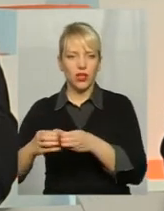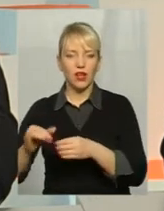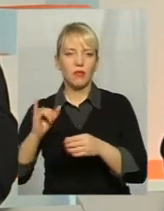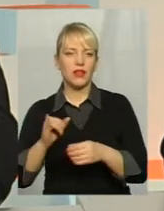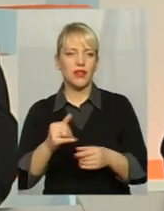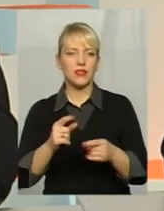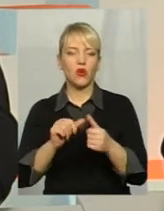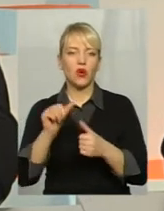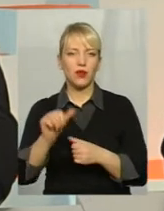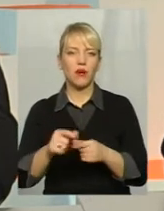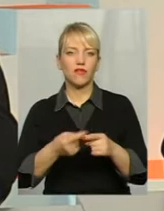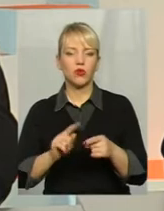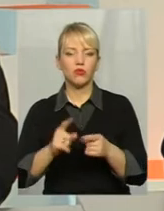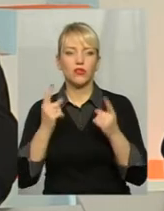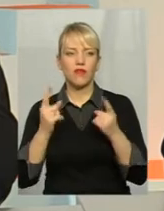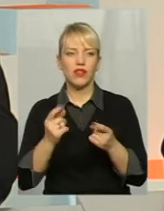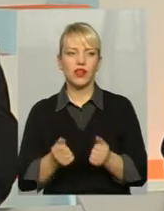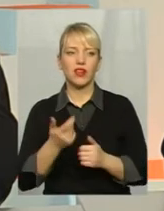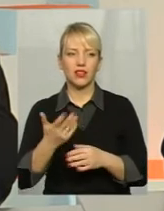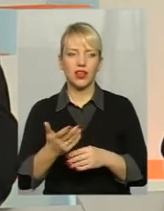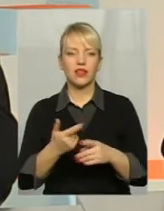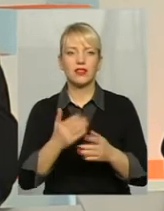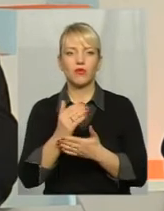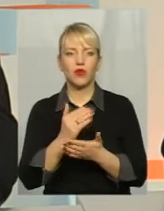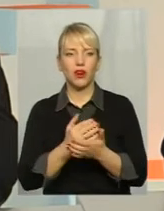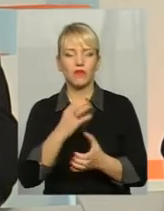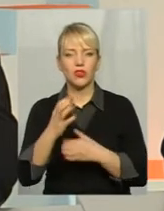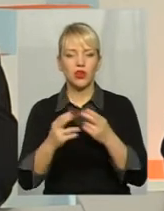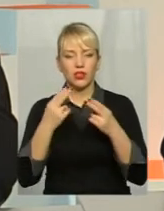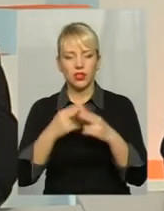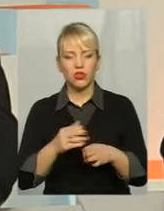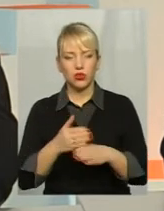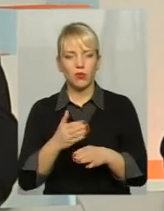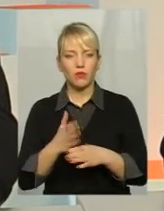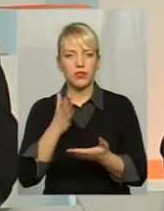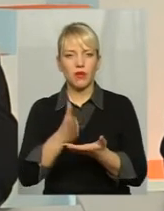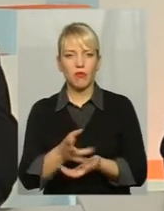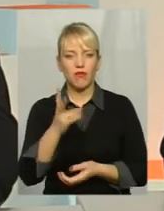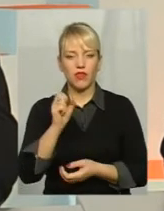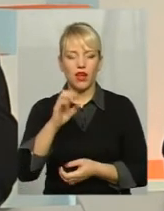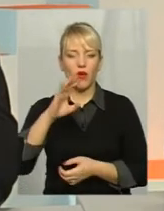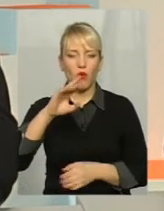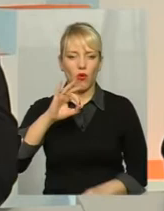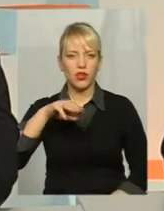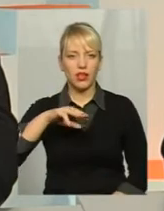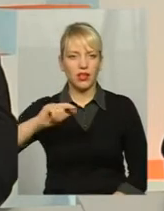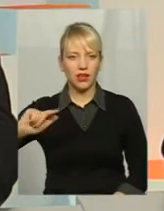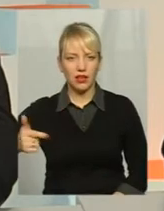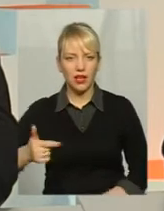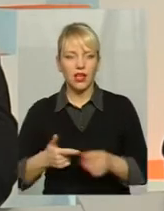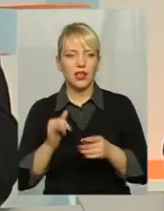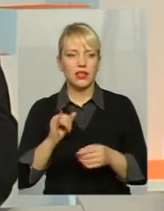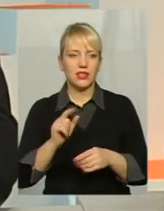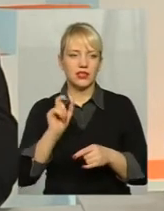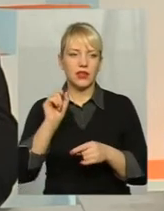велика кількість програм міжнародної технічної допомоги спрямована саме на ОТГ Саме, в тому числі, як зазначив